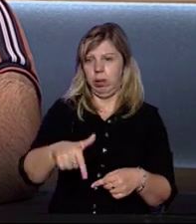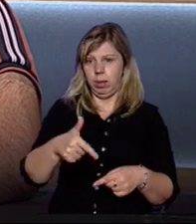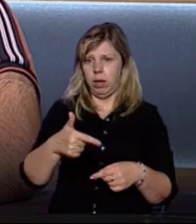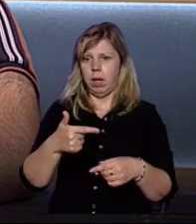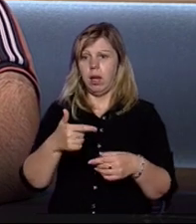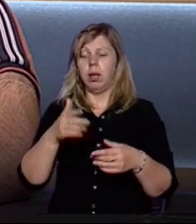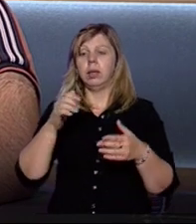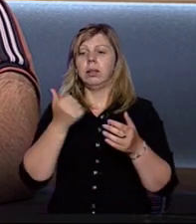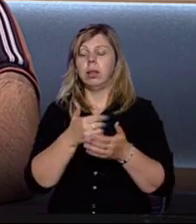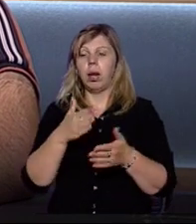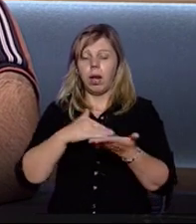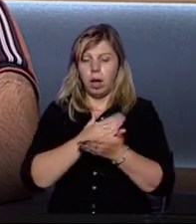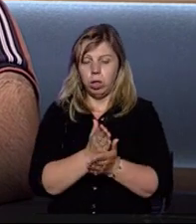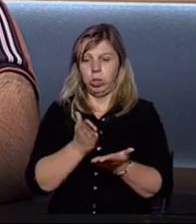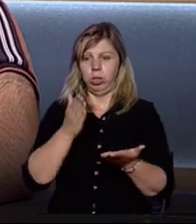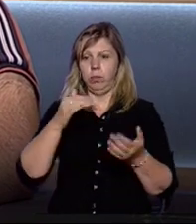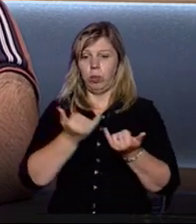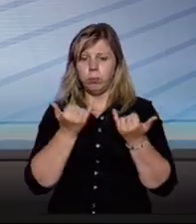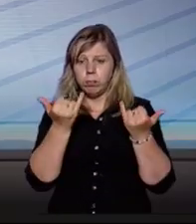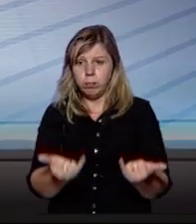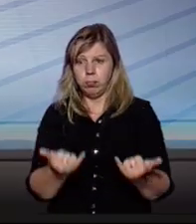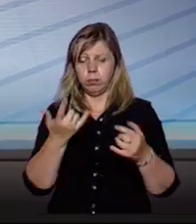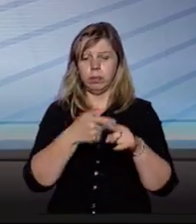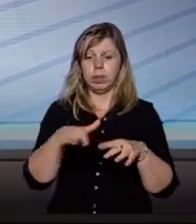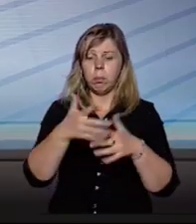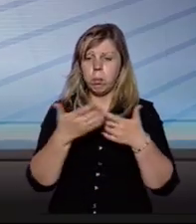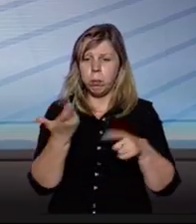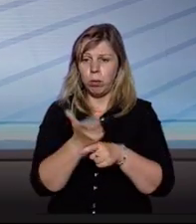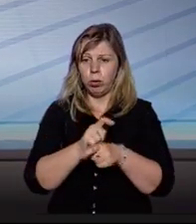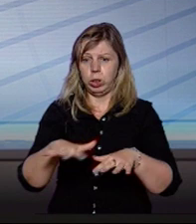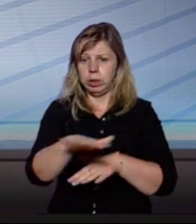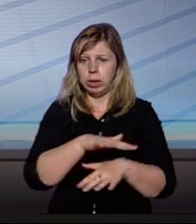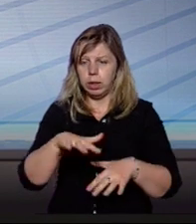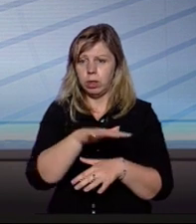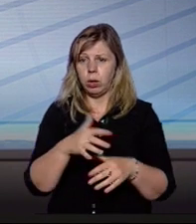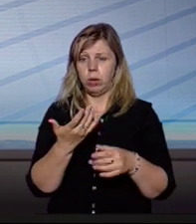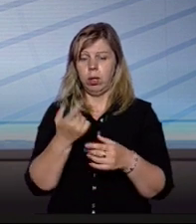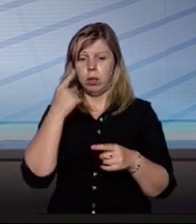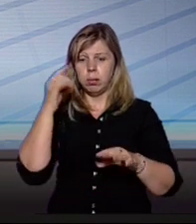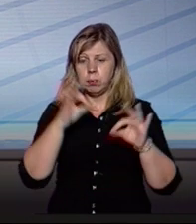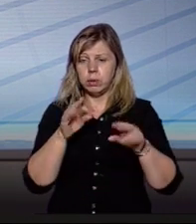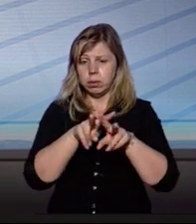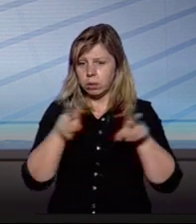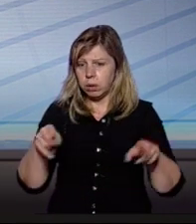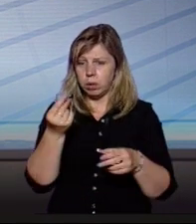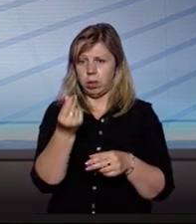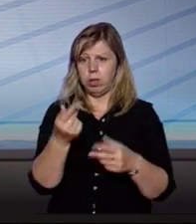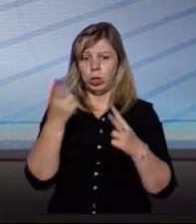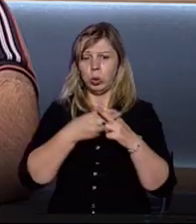За благо, за якість послуг, за більше коштів на території, за рівномірність коштів на території, за принцип